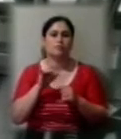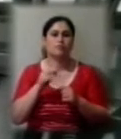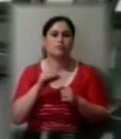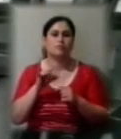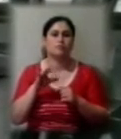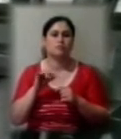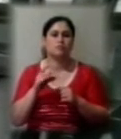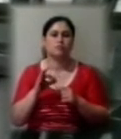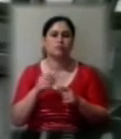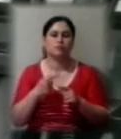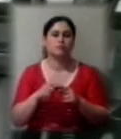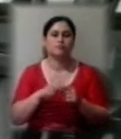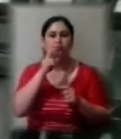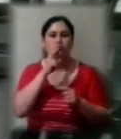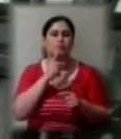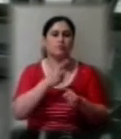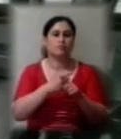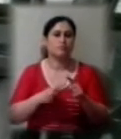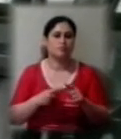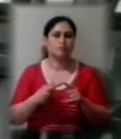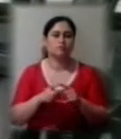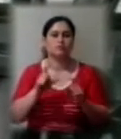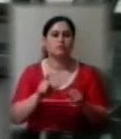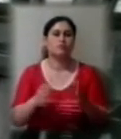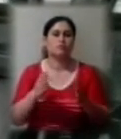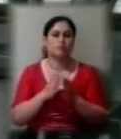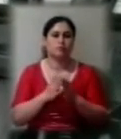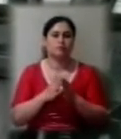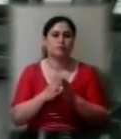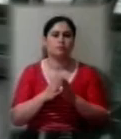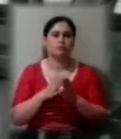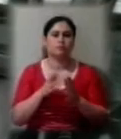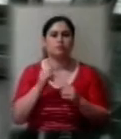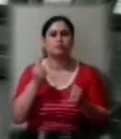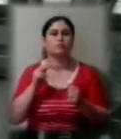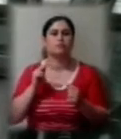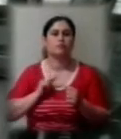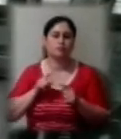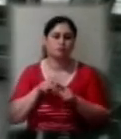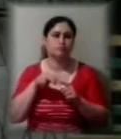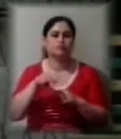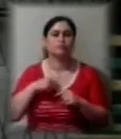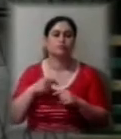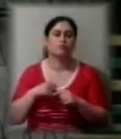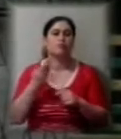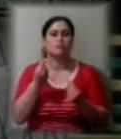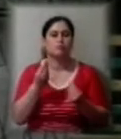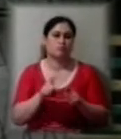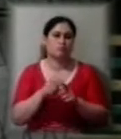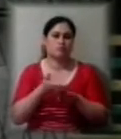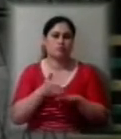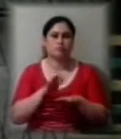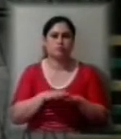«За два з половиною місяця засиділися вдома. І на роботу хочеться, і в матеріальному плані важко». «Автобусне